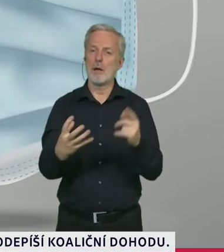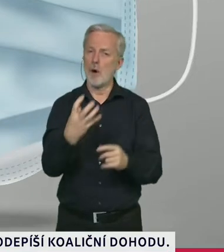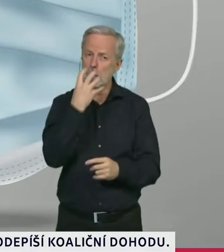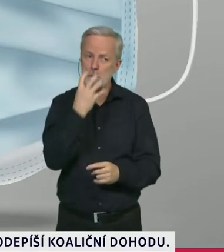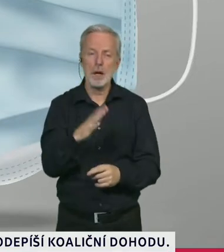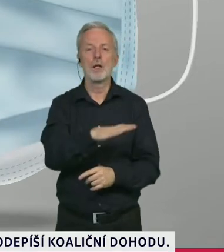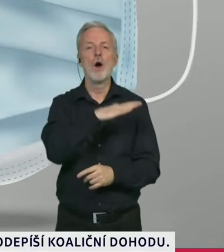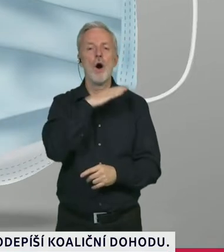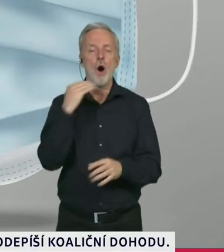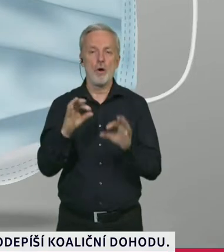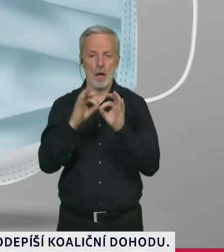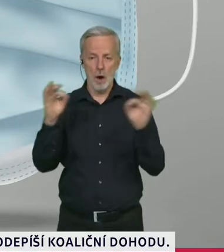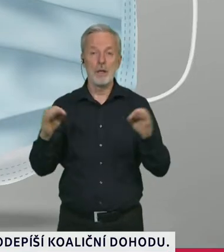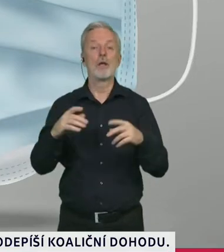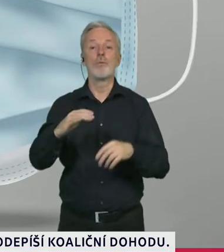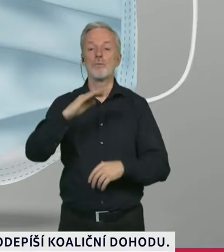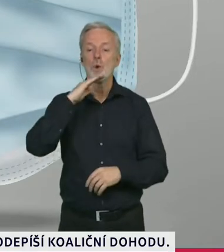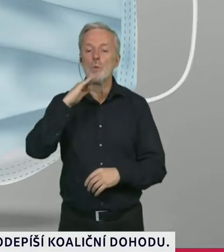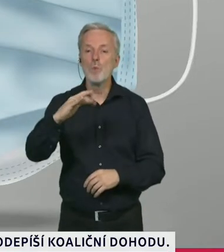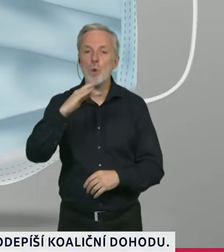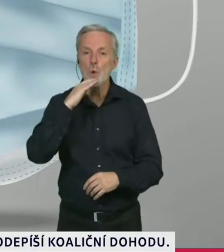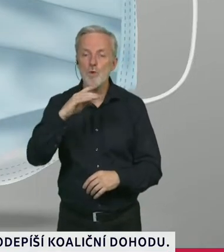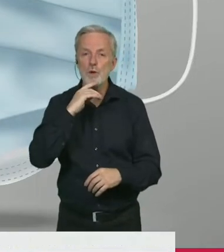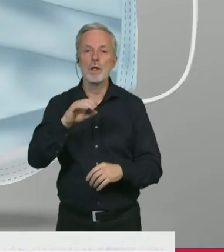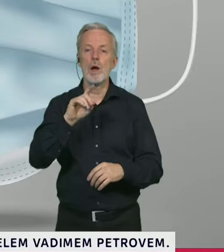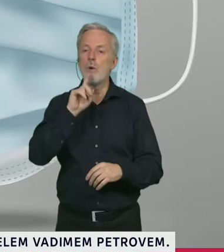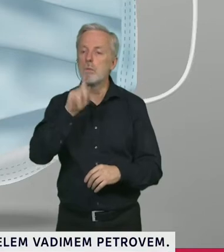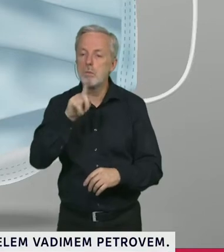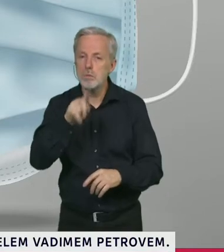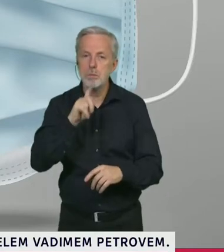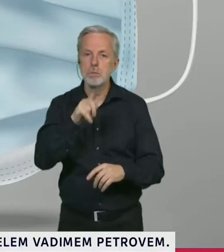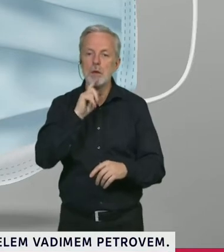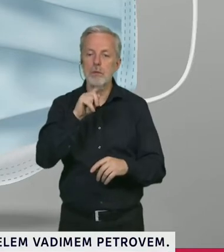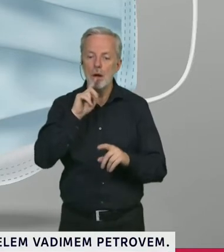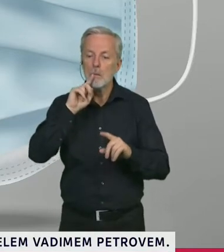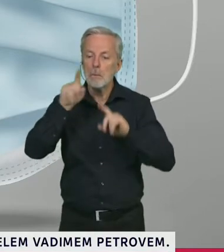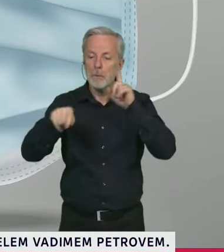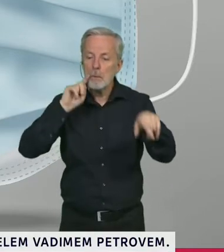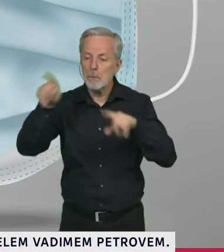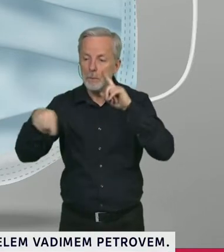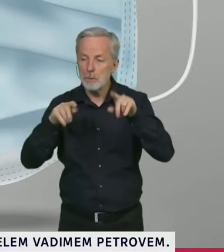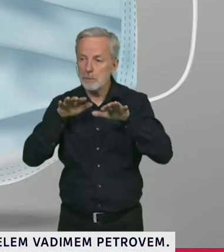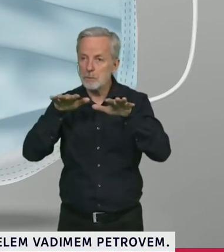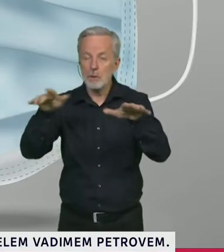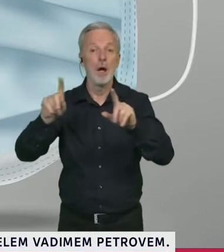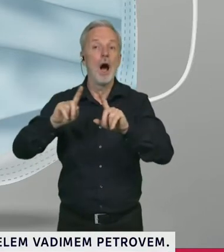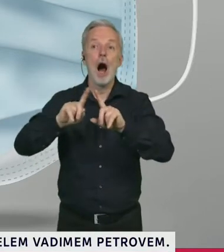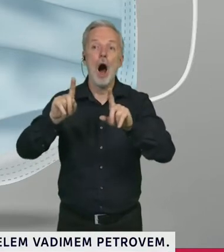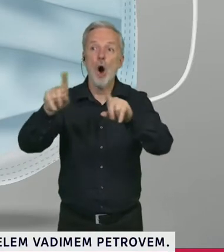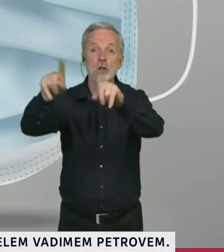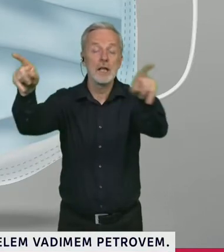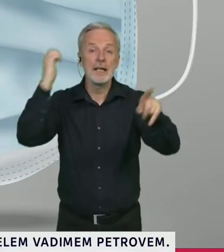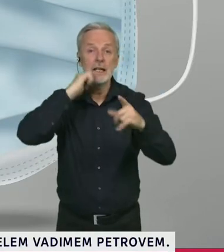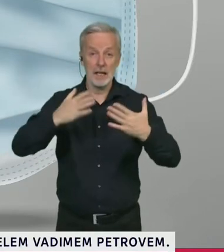šíření kapének od ostatních osob a chrání tyto osoby i ty, se kterými oni přichází do kontaktu. A jestli